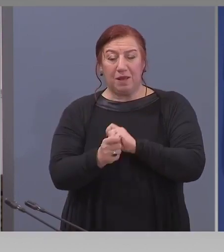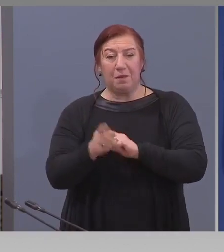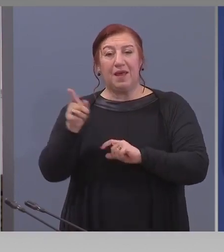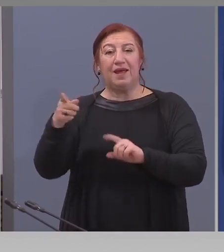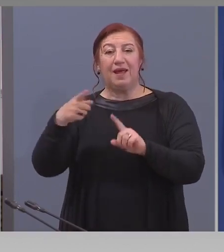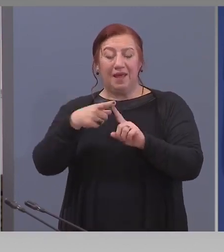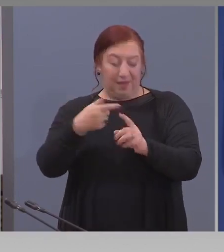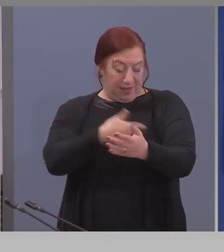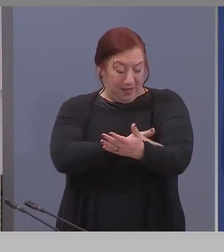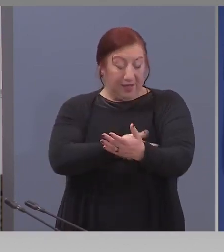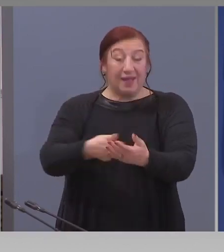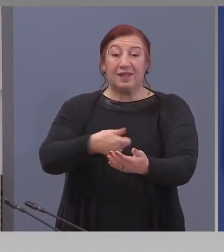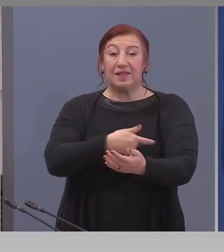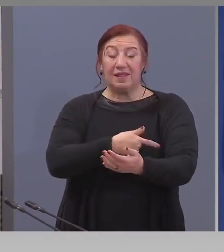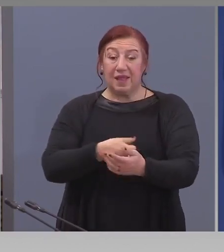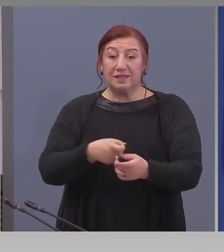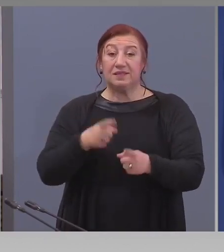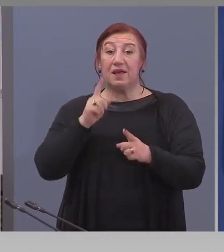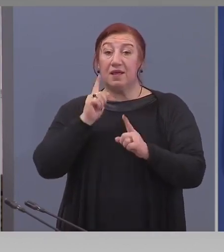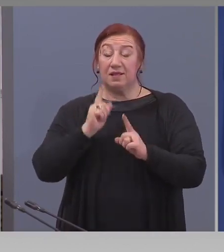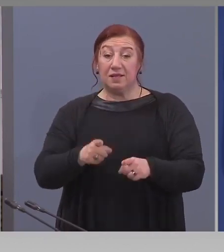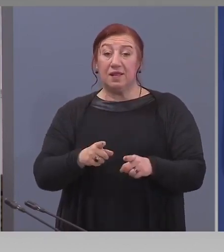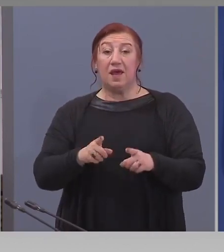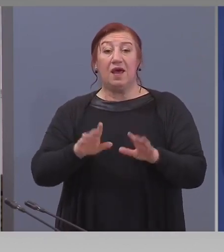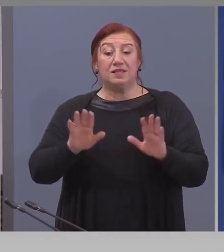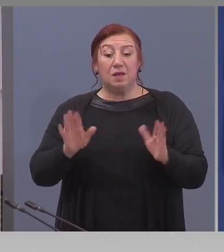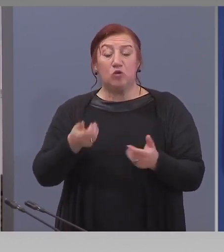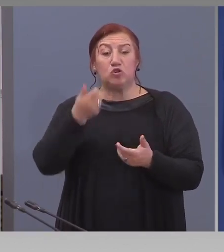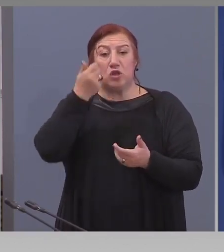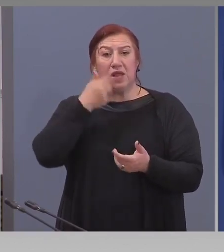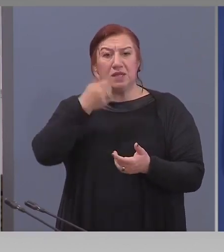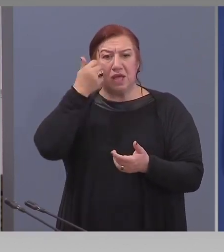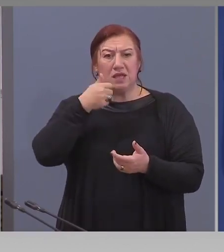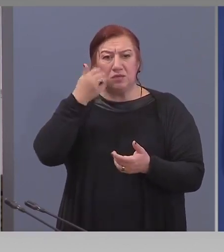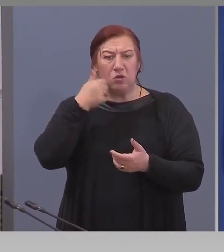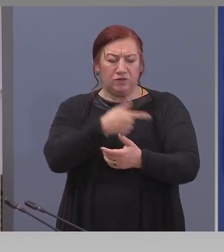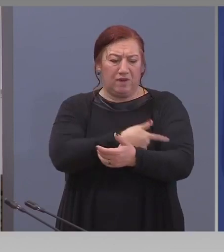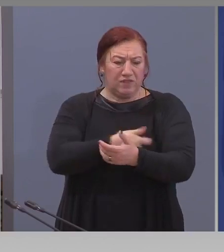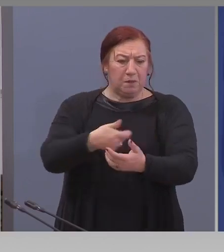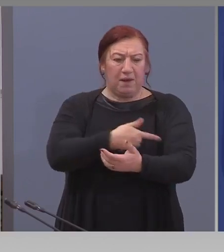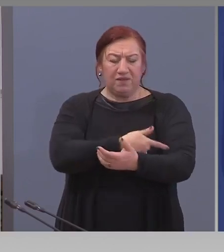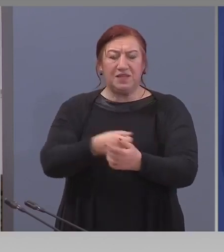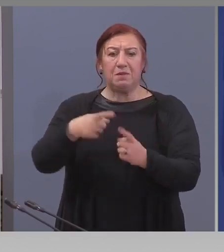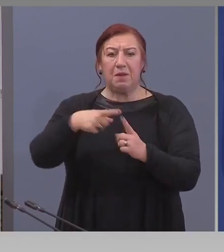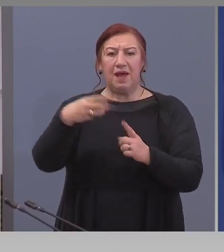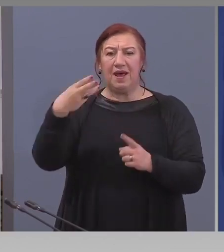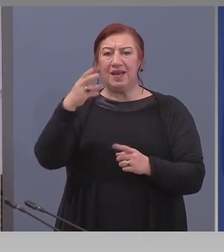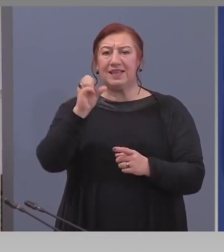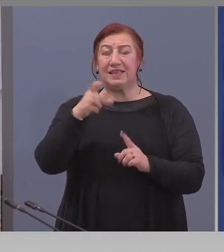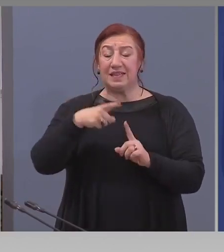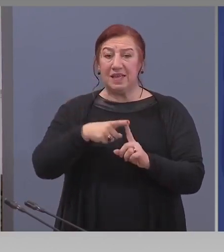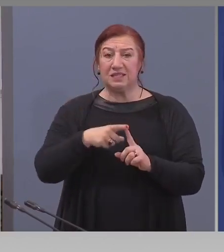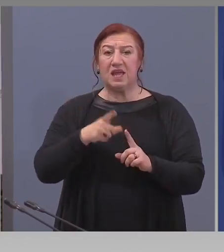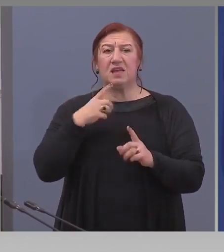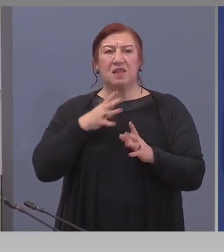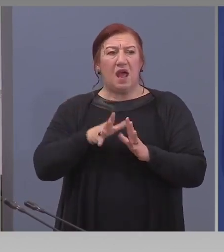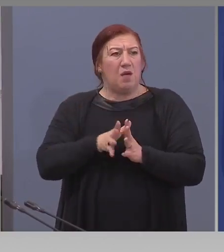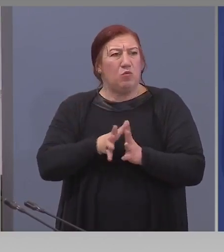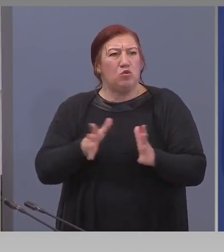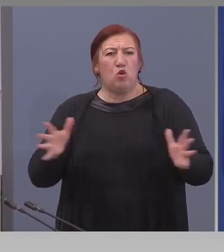да започнат да бъдат използвани и то на много широка нога,